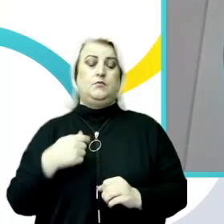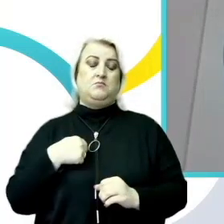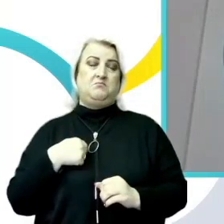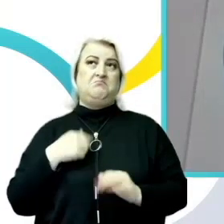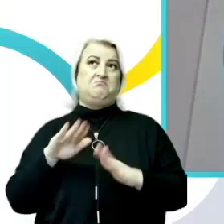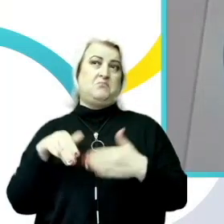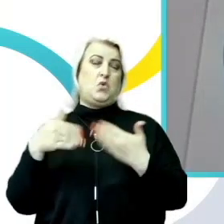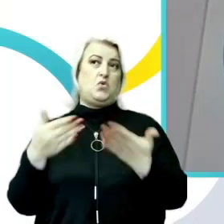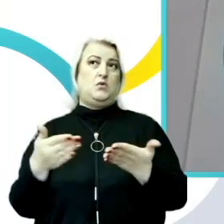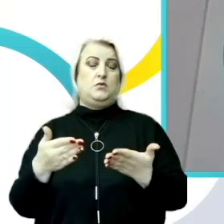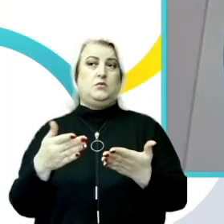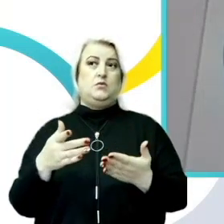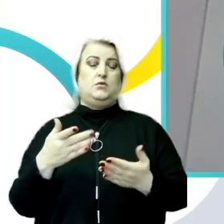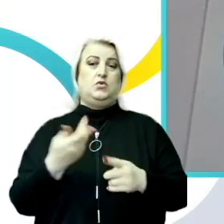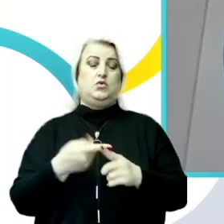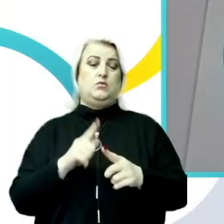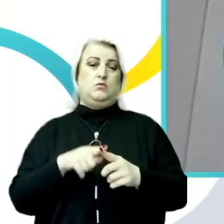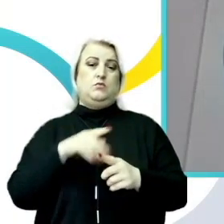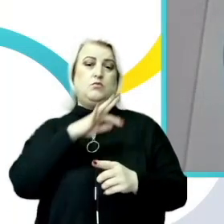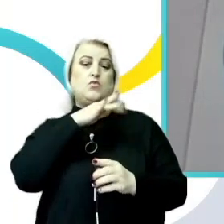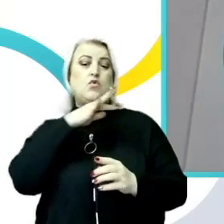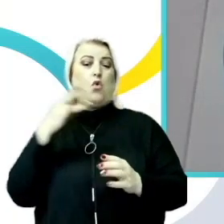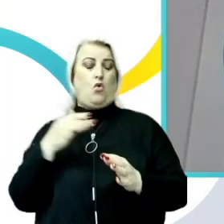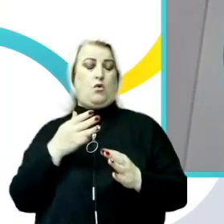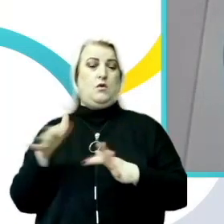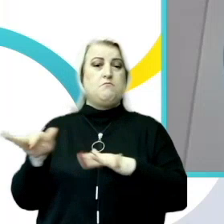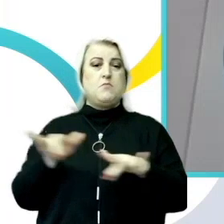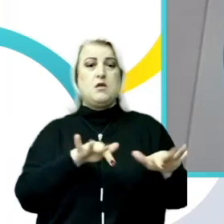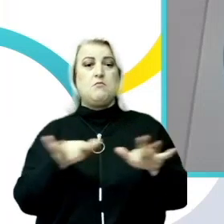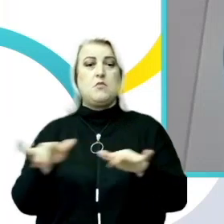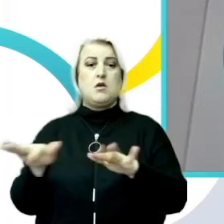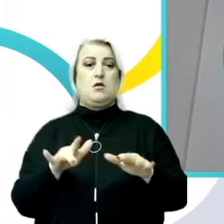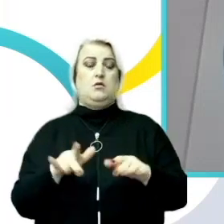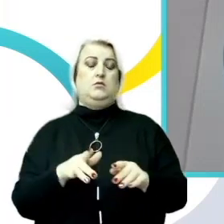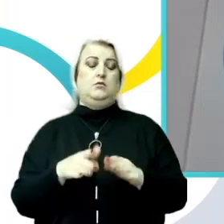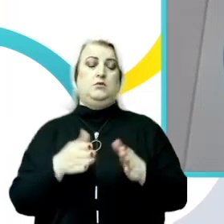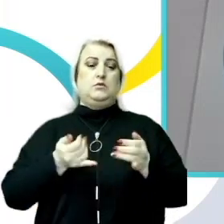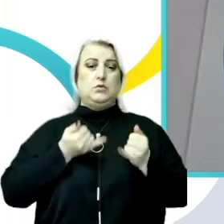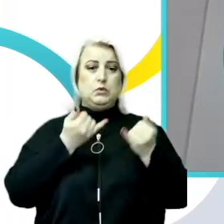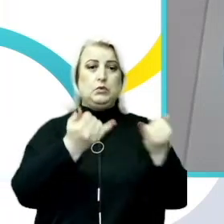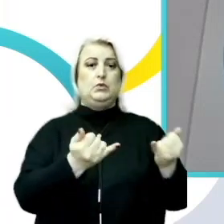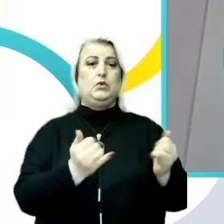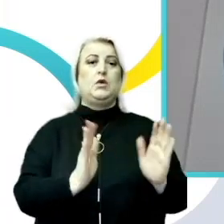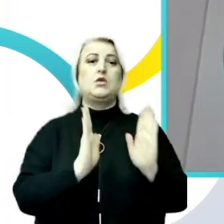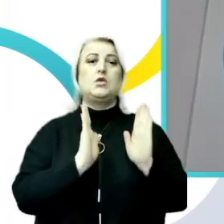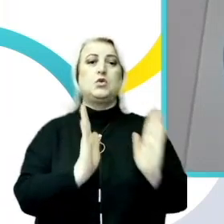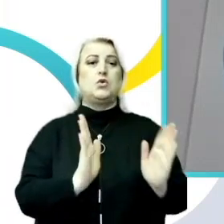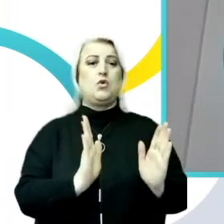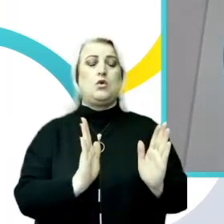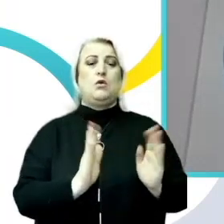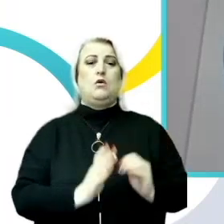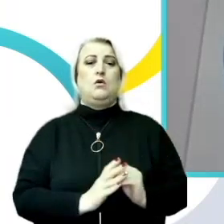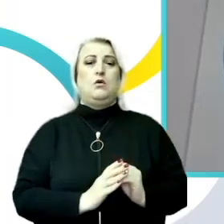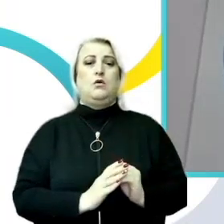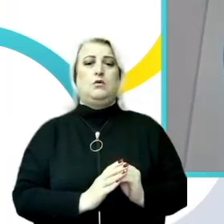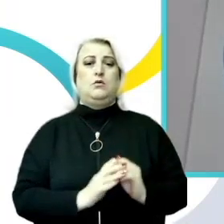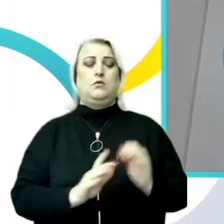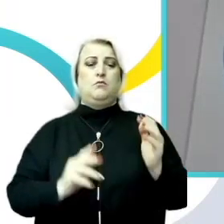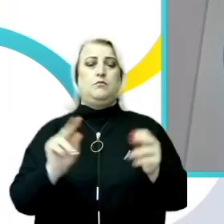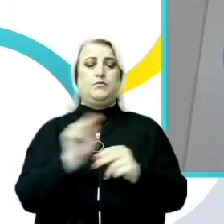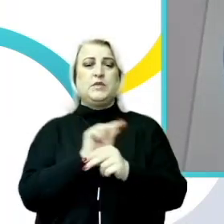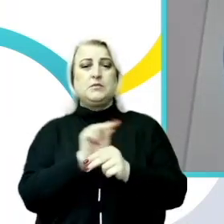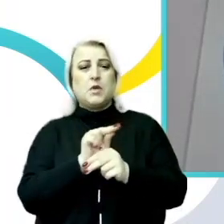o miriadă de intervenții. Intervenții concentrate atât pe modificarea